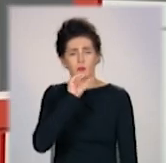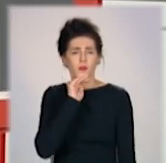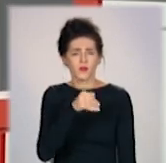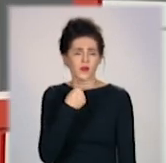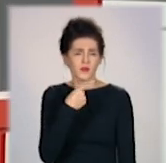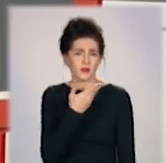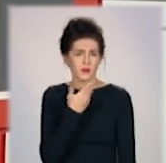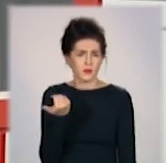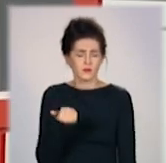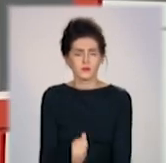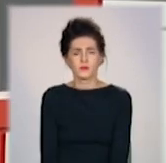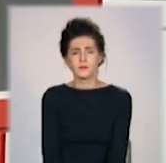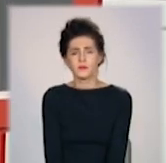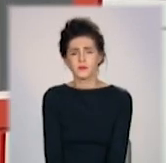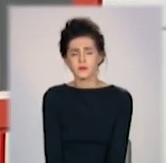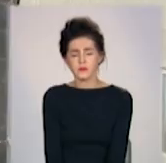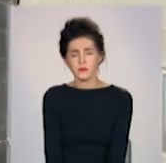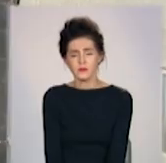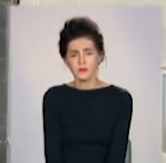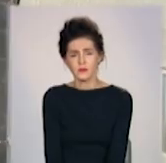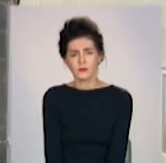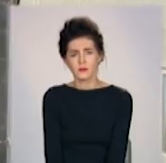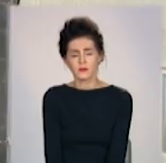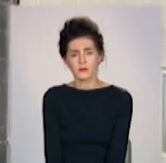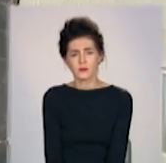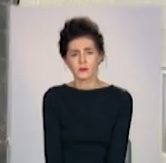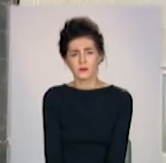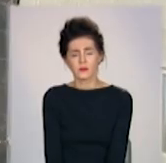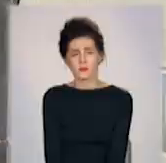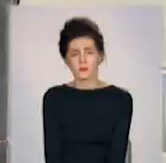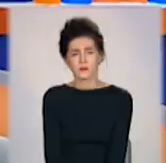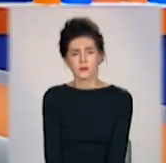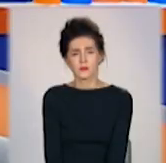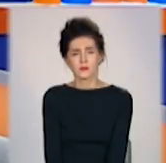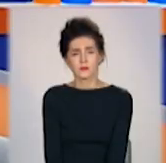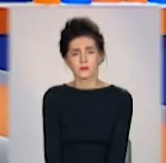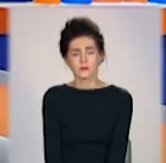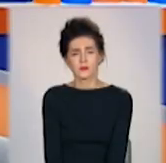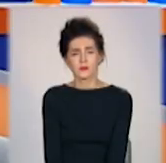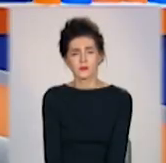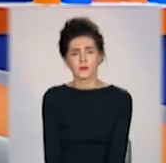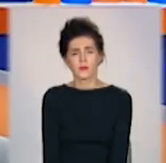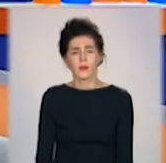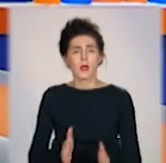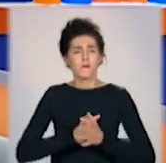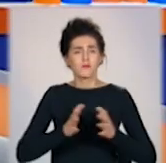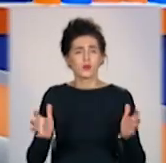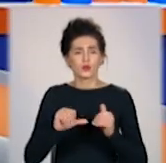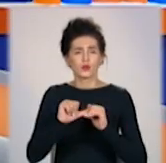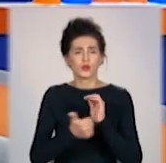не дають. Олена Успенська, Володимир Краснов, телеканал «Донбас». Більше 16